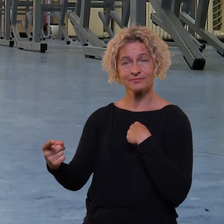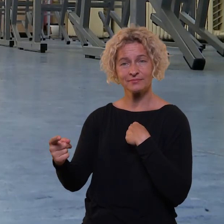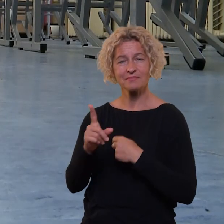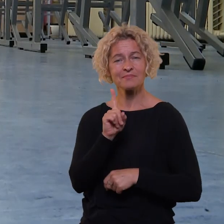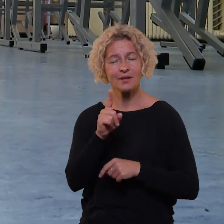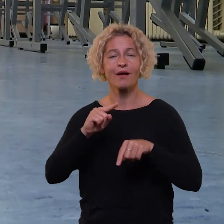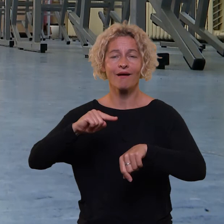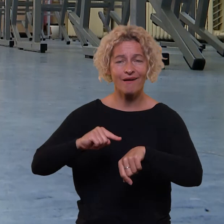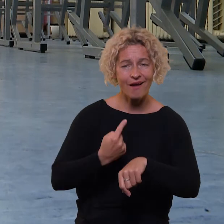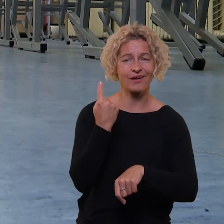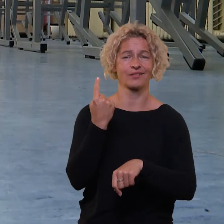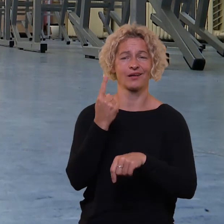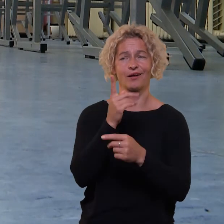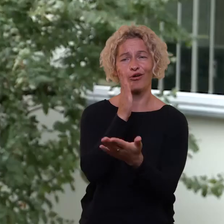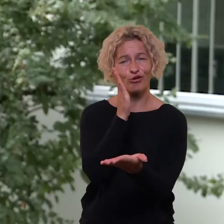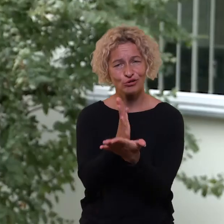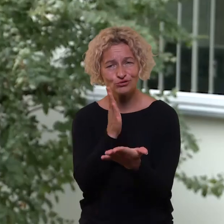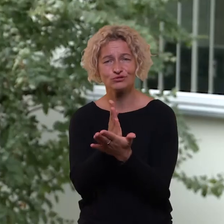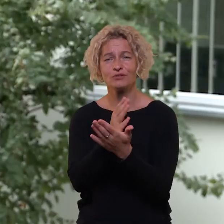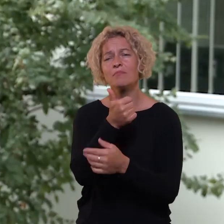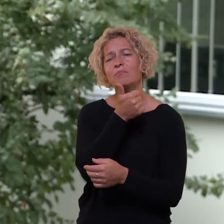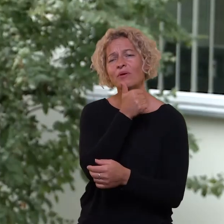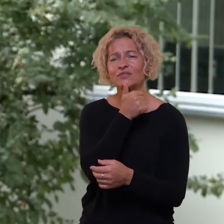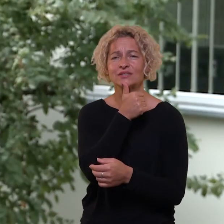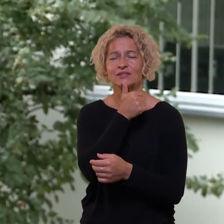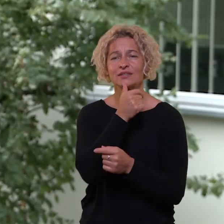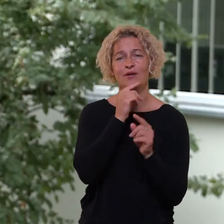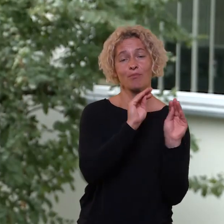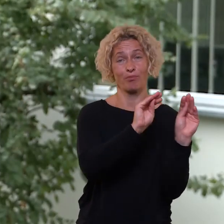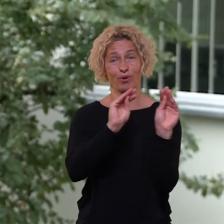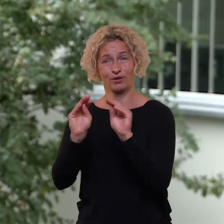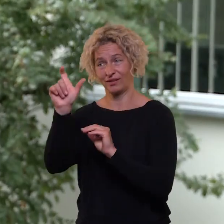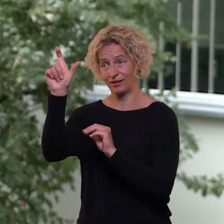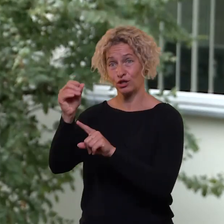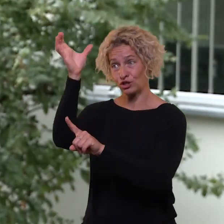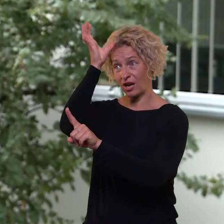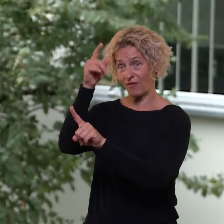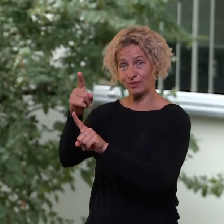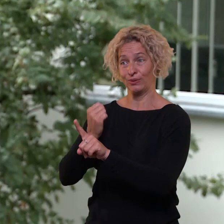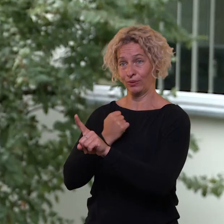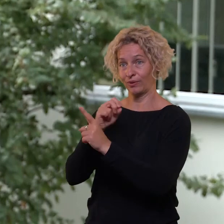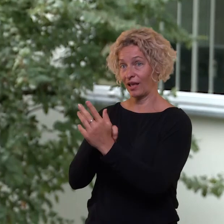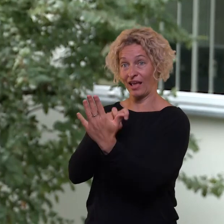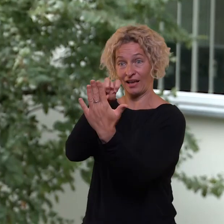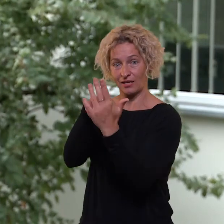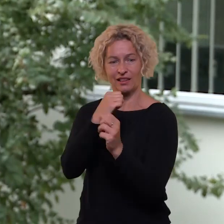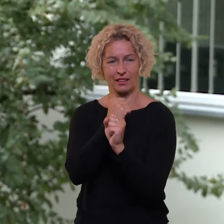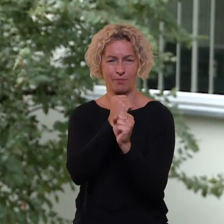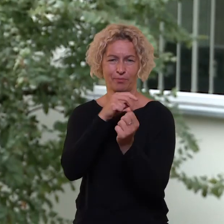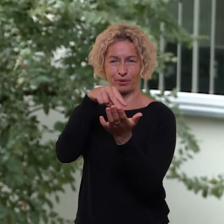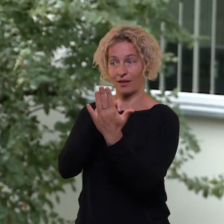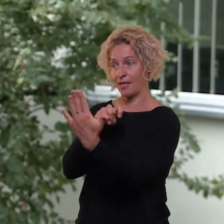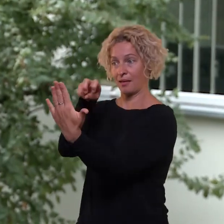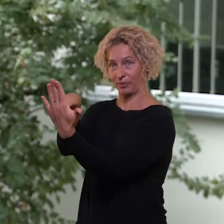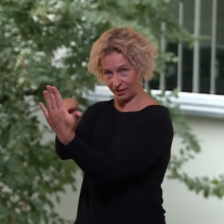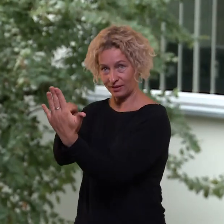Labai retais atvejais pasitaiko, kad mokytojai, kurie turi pedagoginį išsilavinimą, registruodamės su žimtumo tarnyboje,